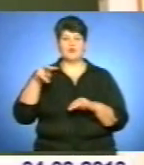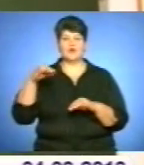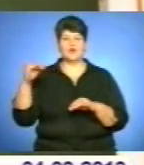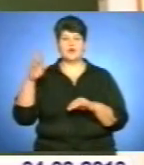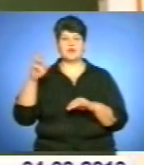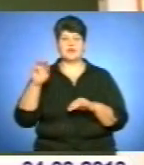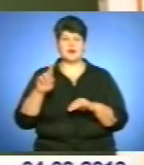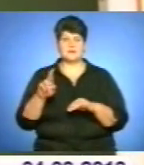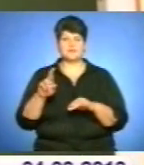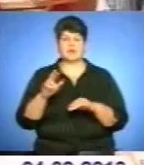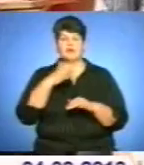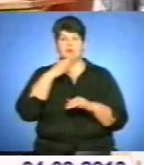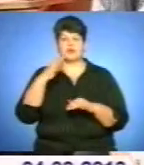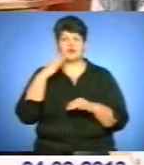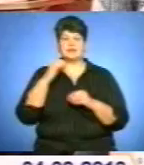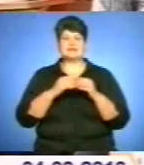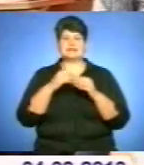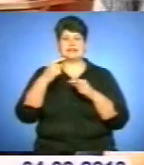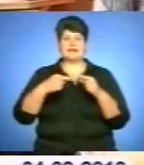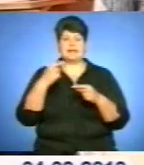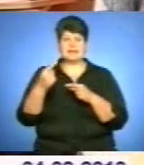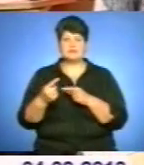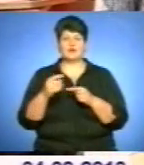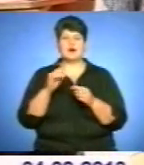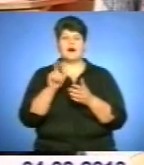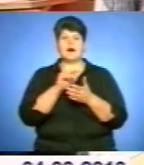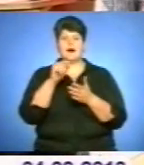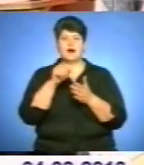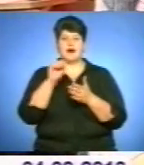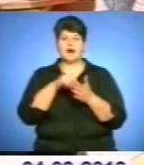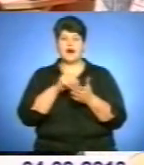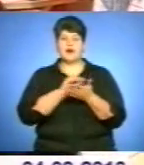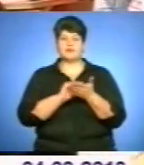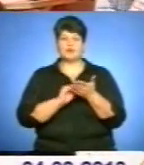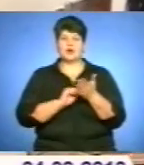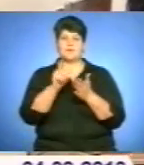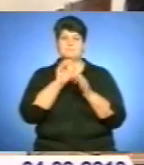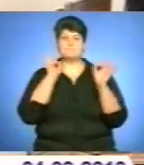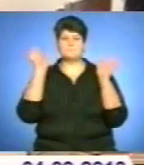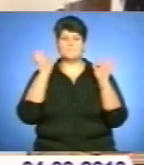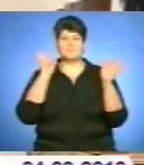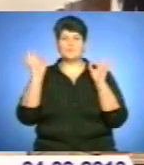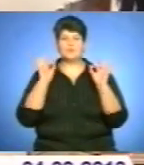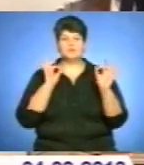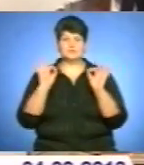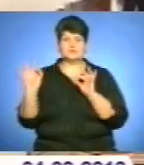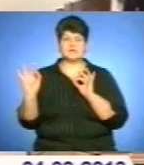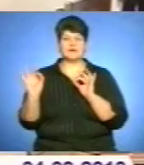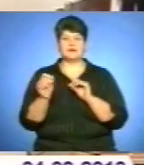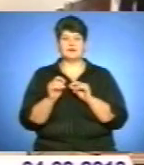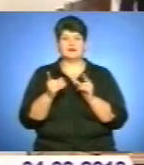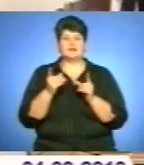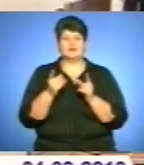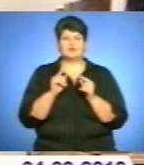Упродовж багатьох десятиліть про автора дивовижної музики, сповненої витонченої краси, шляхетності, виразу та щемливого